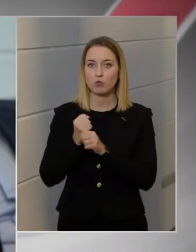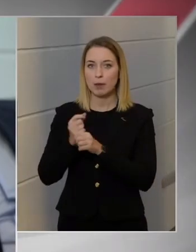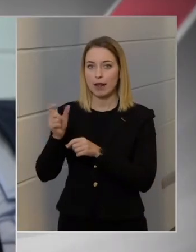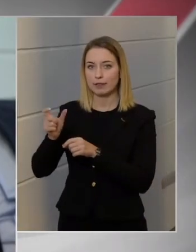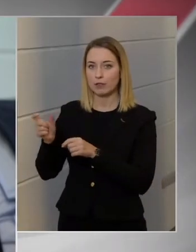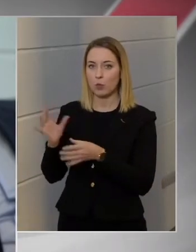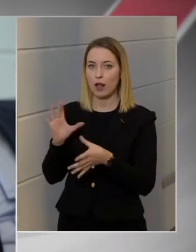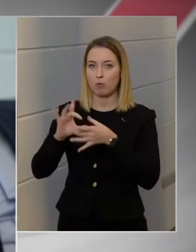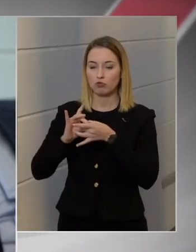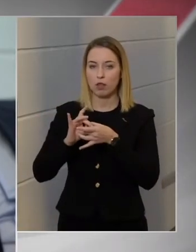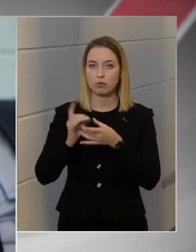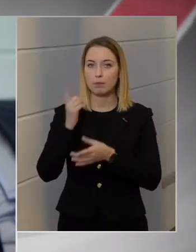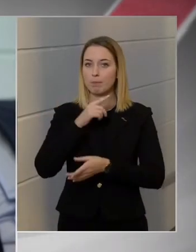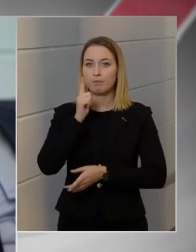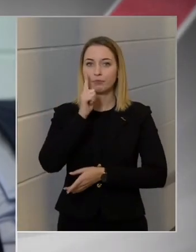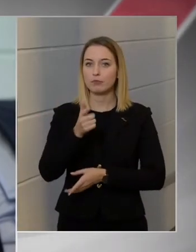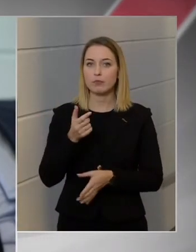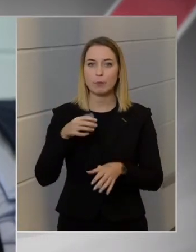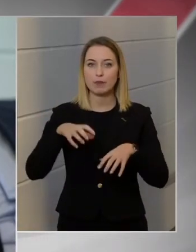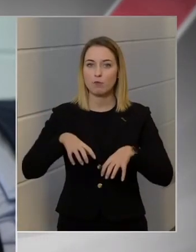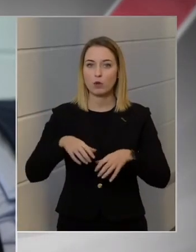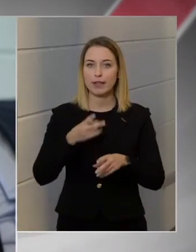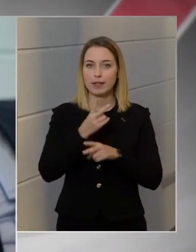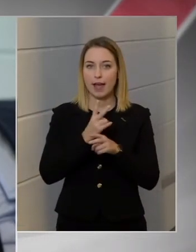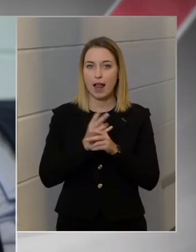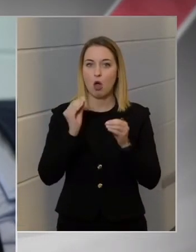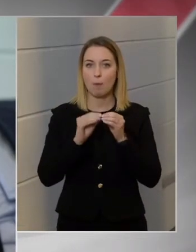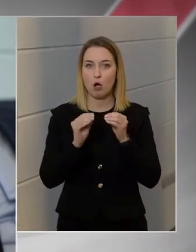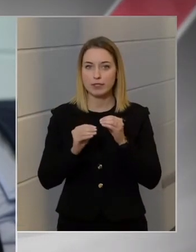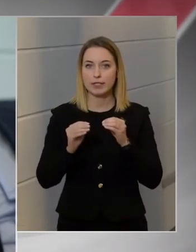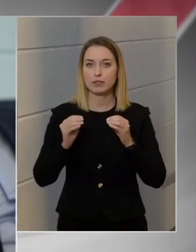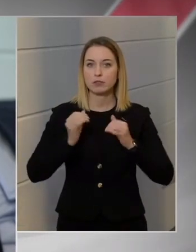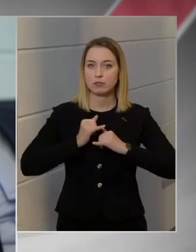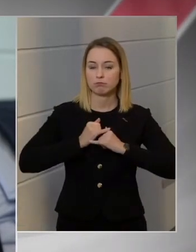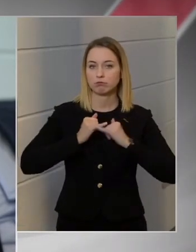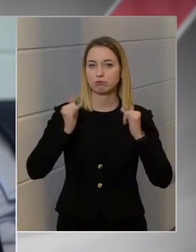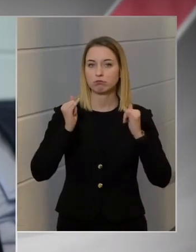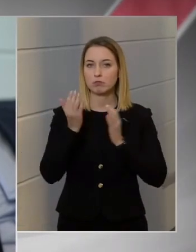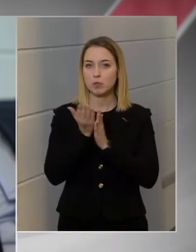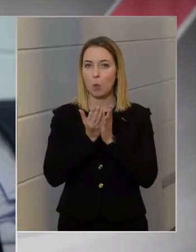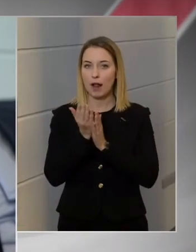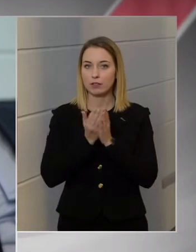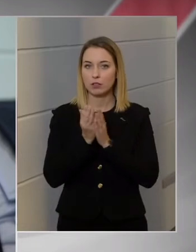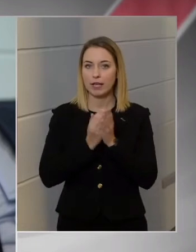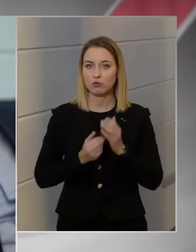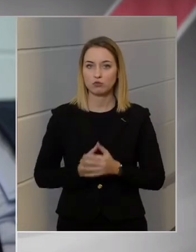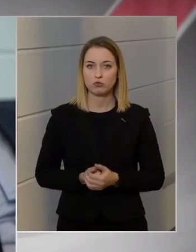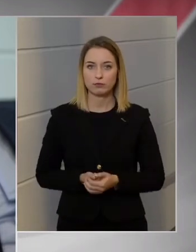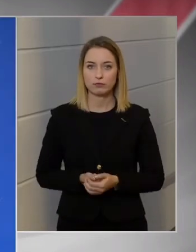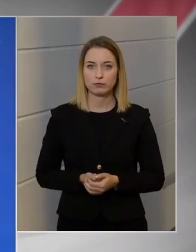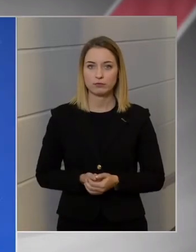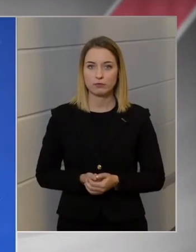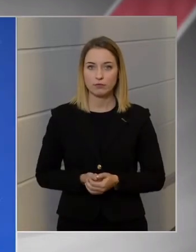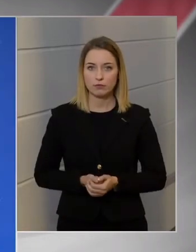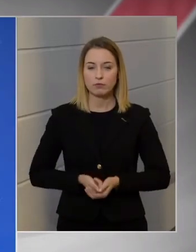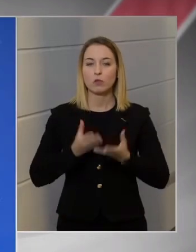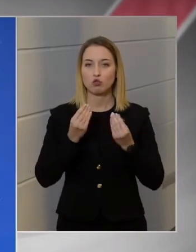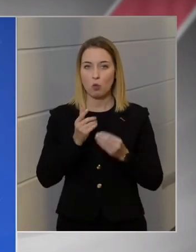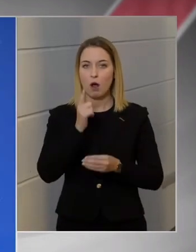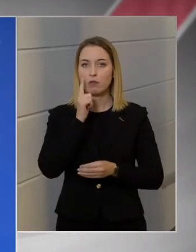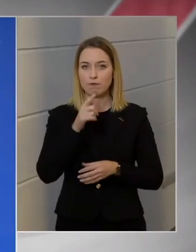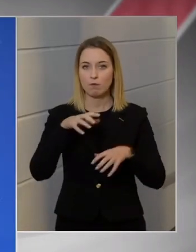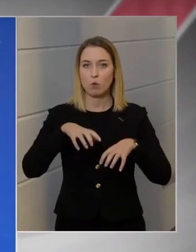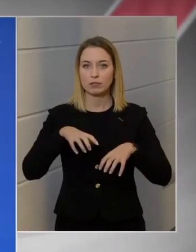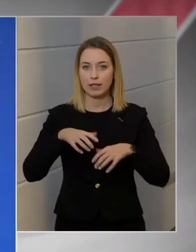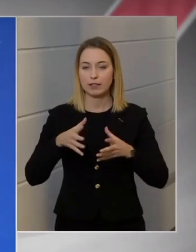kapcsolatban. Mit fog tenni az állam annak érdekében, hogy javítsa a szolgáltatást? Sokat. Tehát nagy